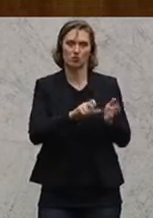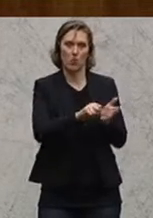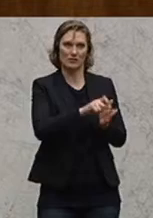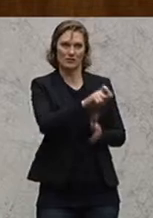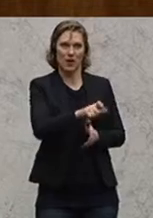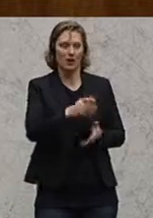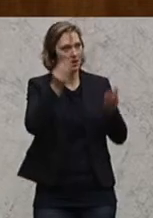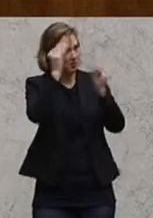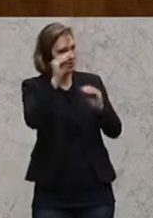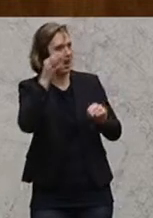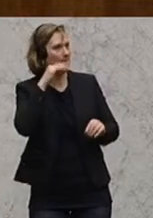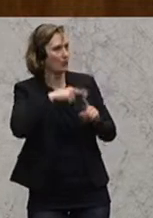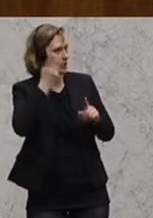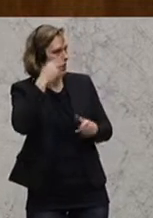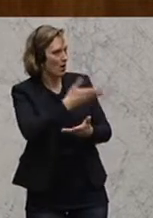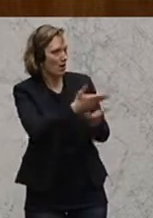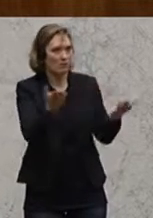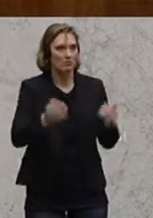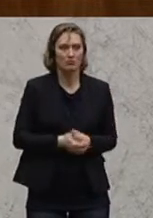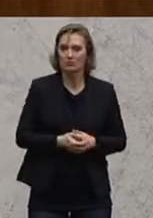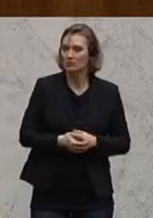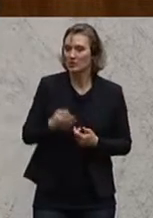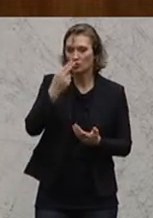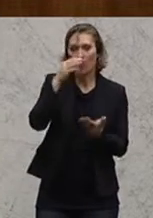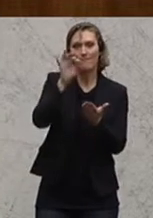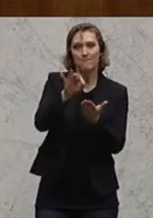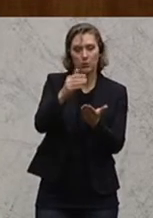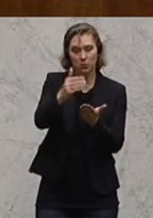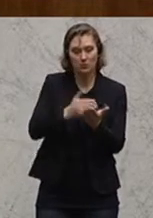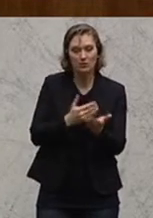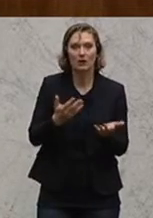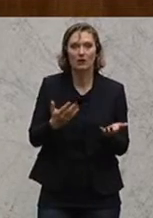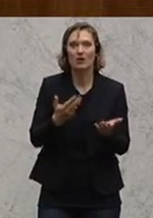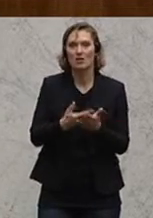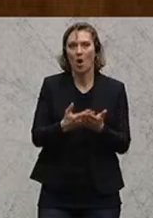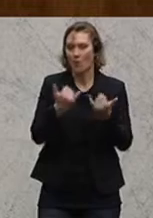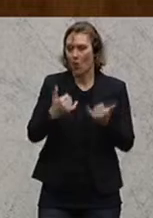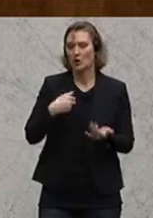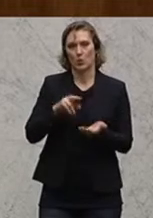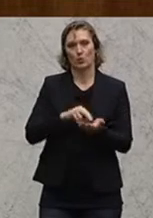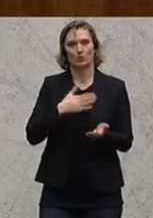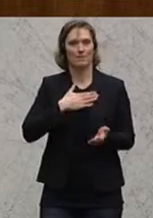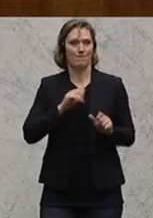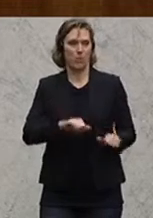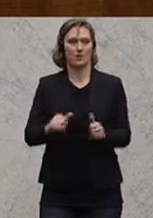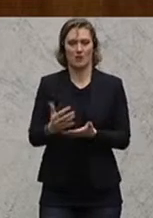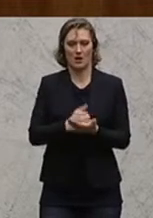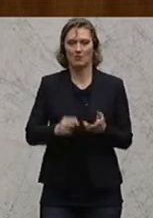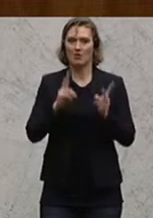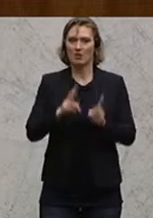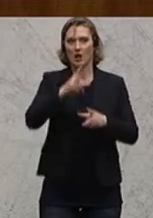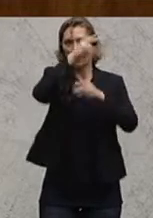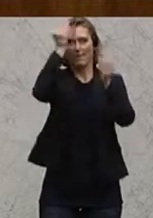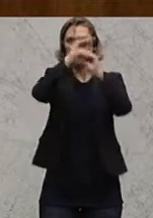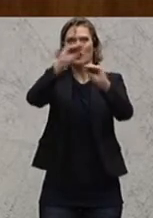all diese Punkte betrachten, dann ist das nur deswegen möglich und diese Gelegenheit möchte ich hier und heute nutzen, um noch einmal der